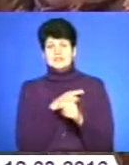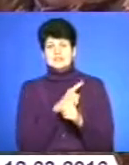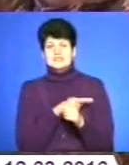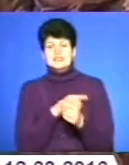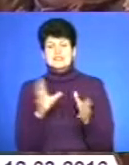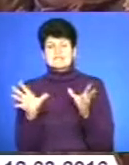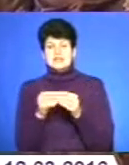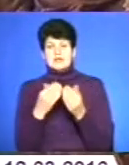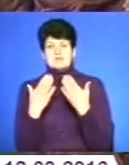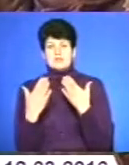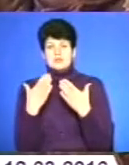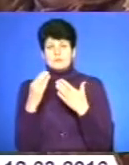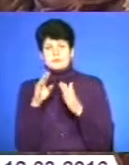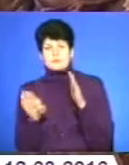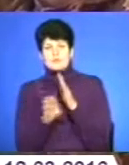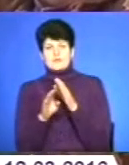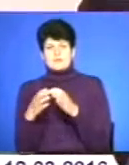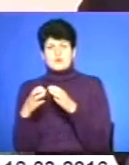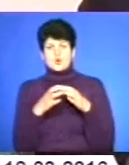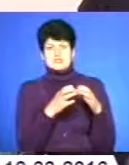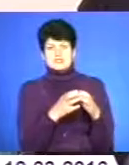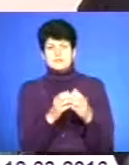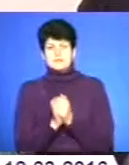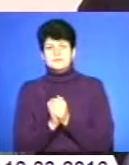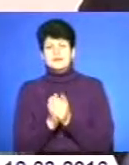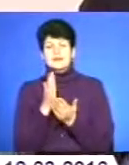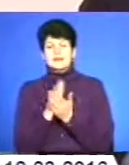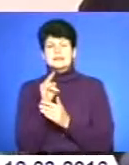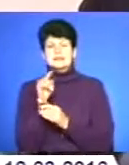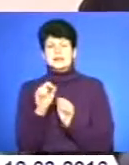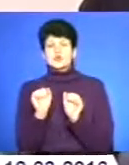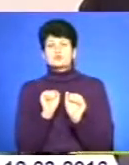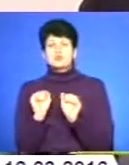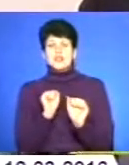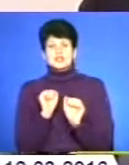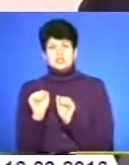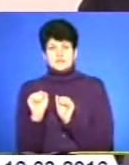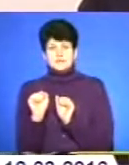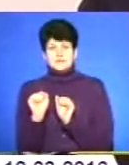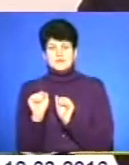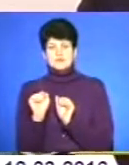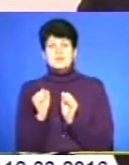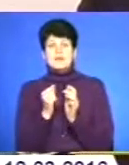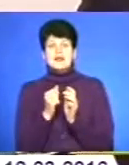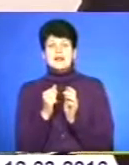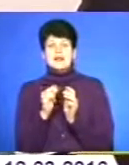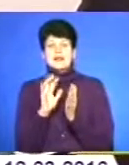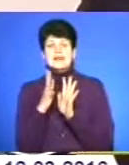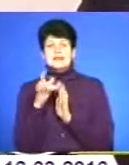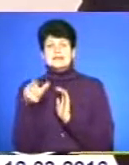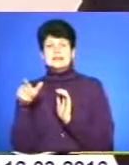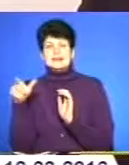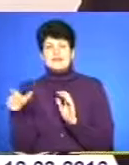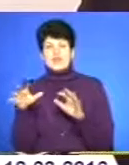взаємодію між профільними підрозділами. Є таке розпорядження, щоб все-таки лісники і влада на місцях,